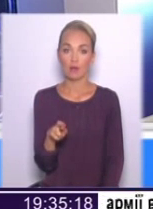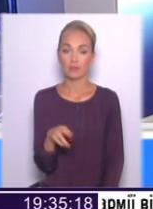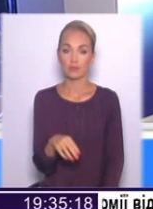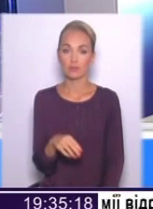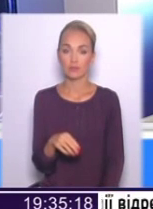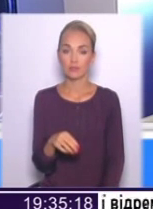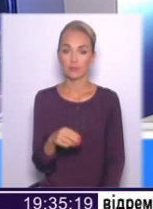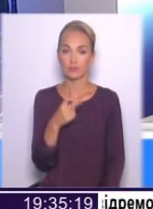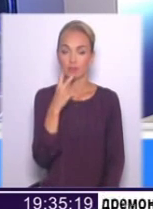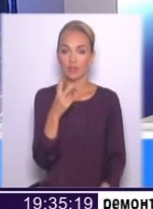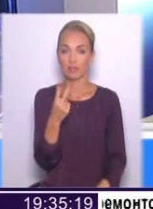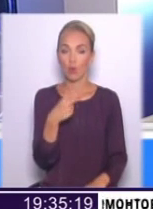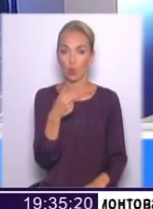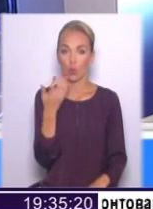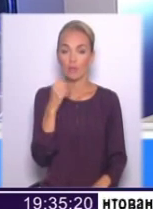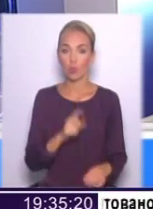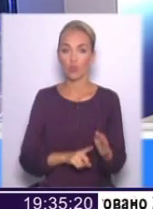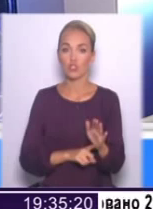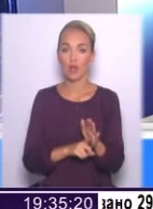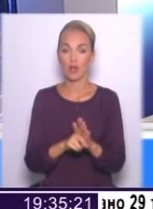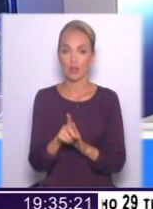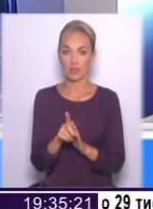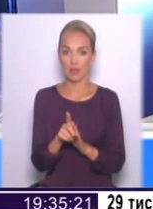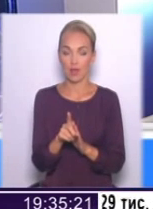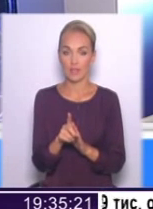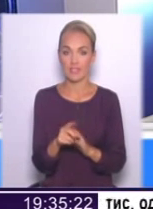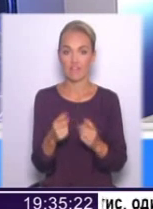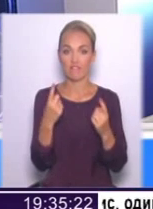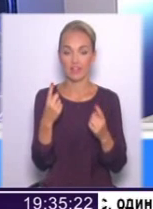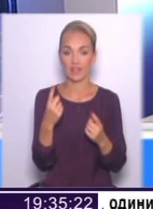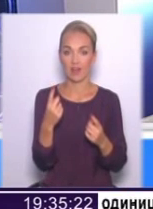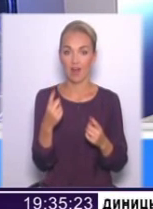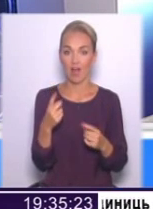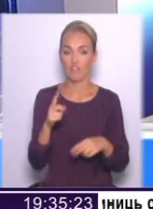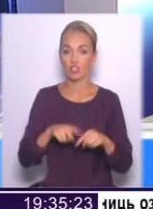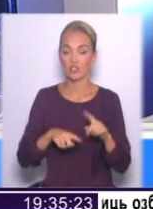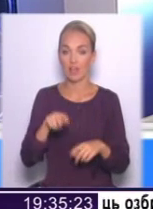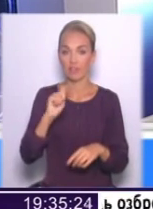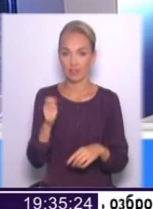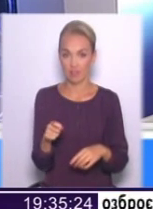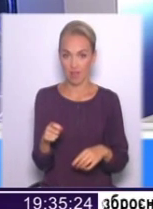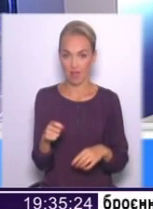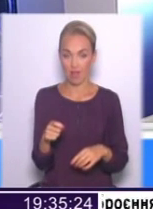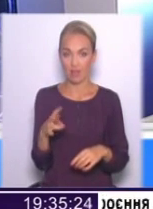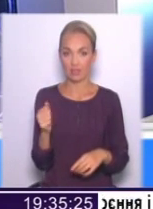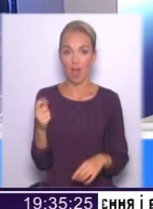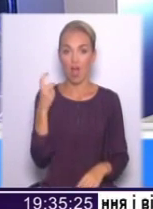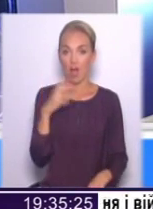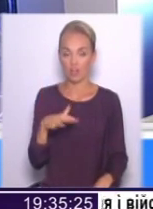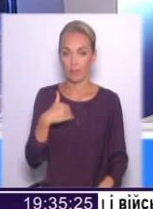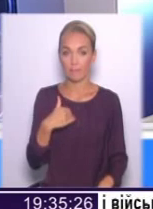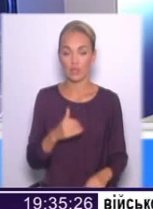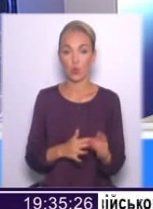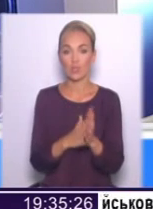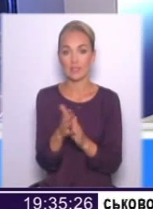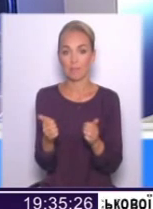роки, коли почалася велика вітчизняна війна на Харківщині. Ми під фашистами росли. Батько